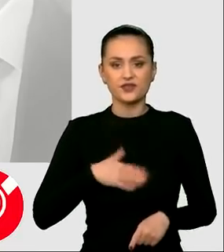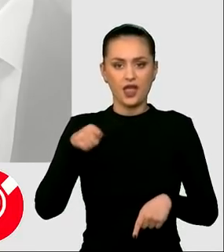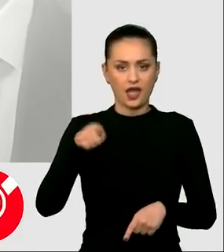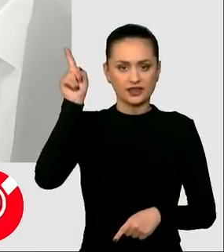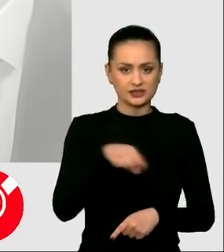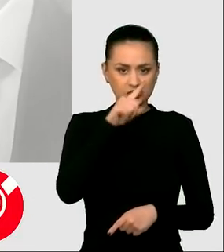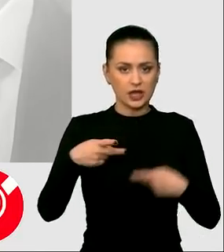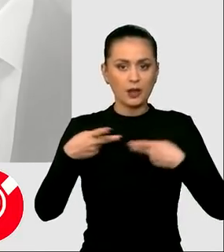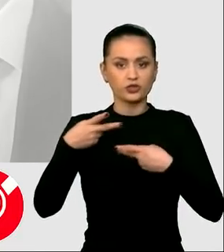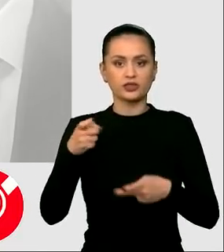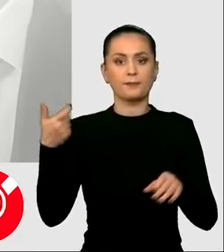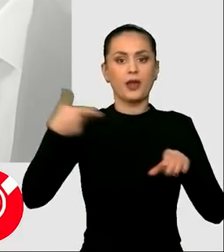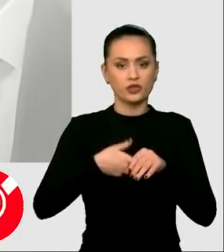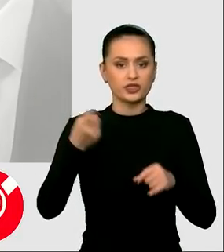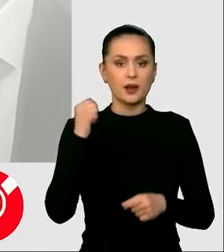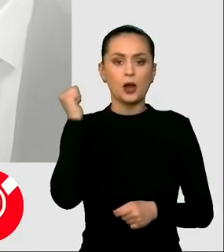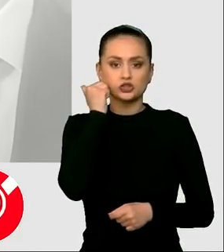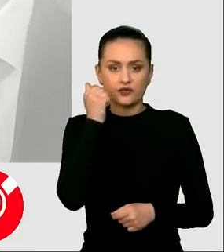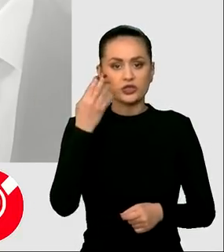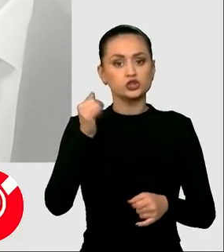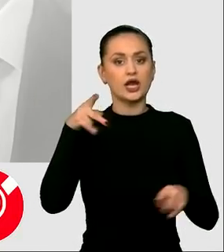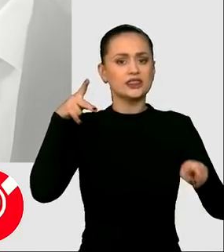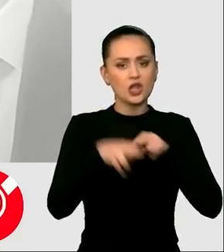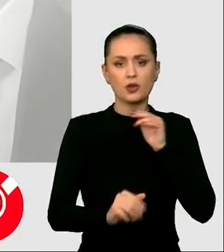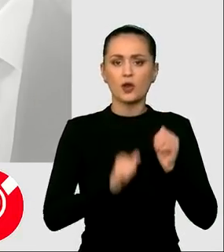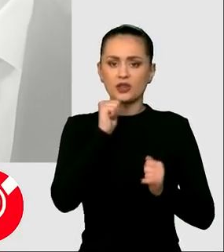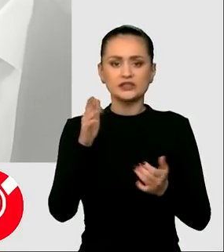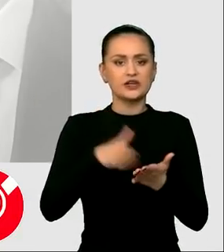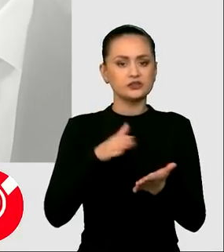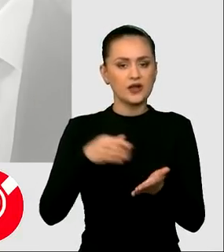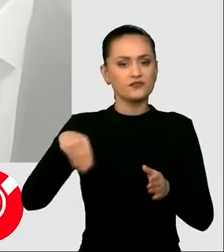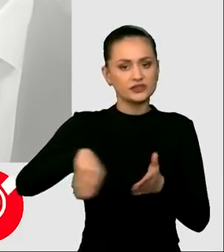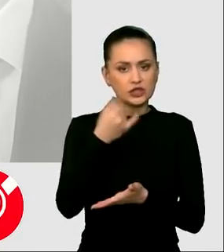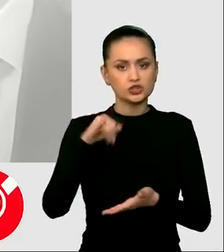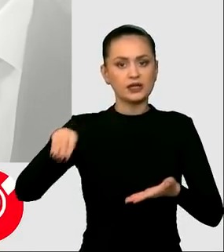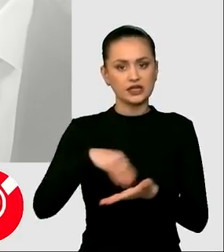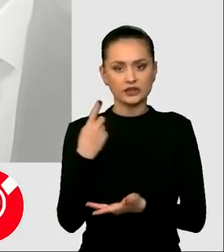interzicerea importurilor de petrol de la Moscova, dar și întreruperea completă a serviciilor Visa și Mastercard în Rusia. VIZIONARE!